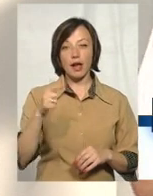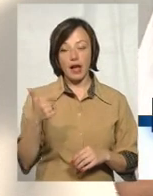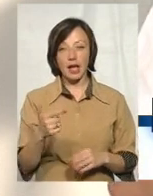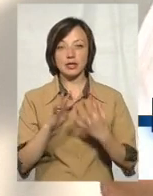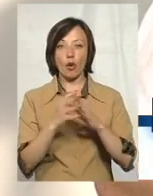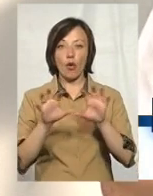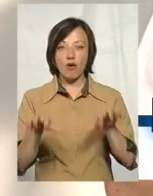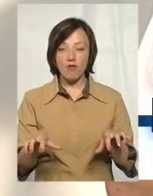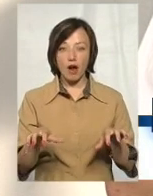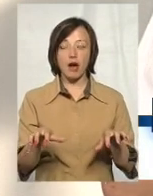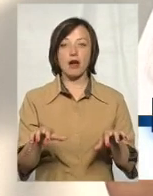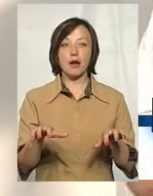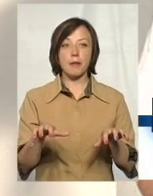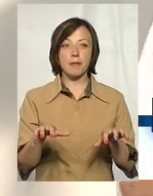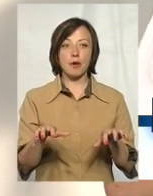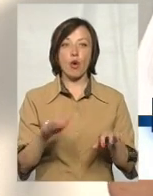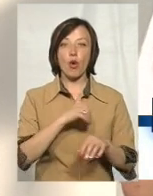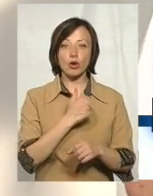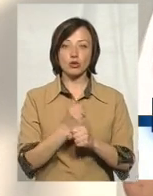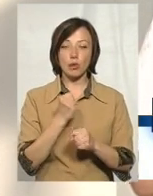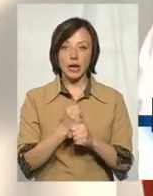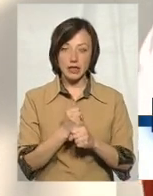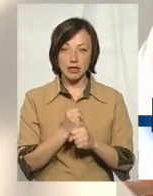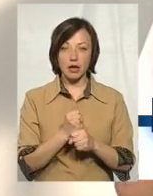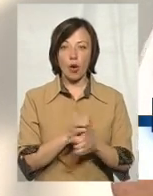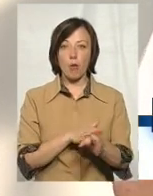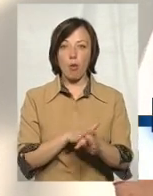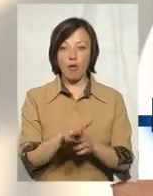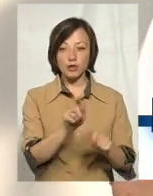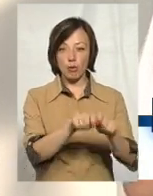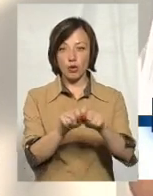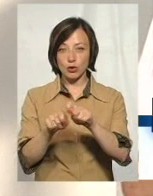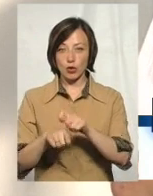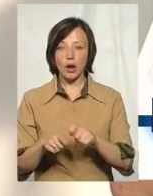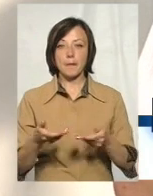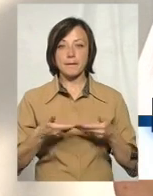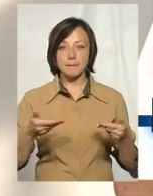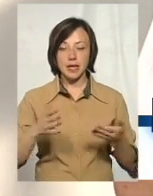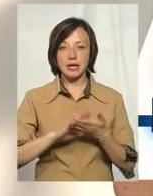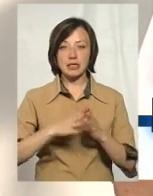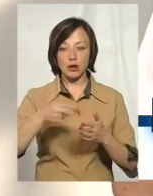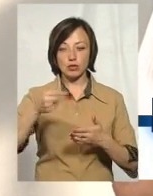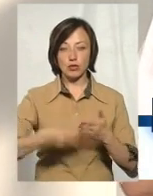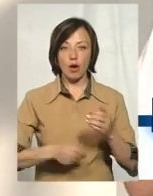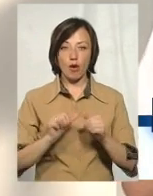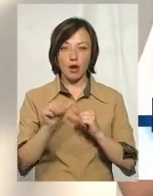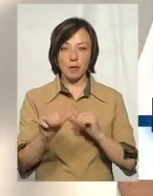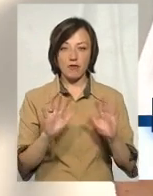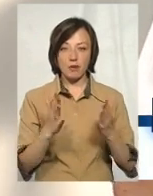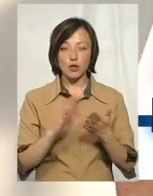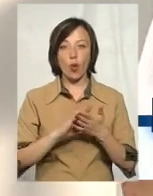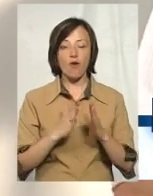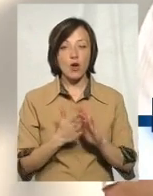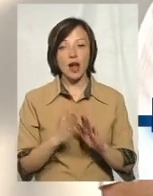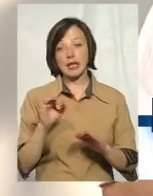голова, інший орган самоврядування хоче зробити повністю моніторинг, ми заключаємо в окремих випадках відповідні